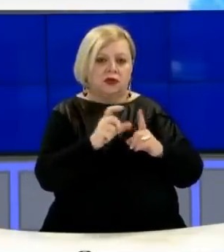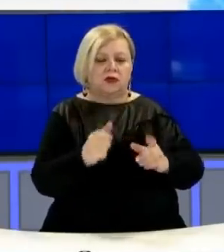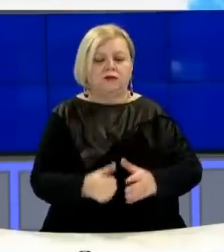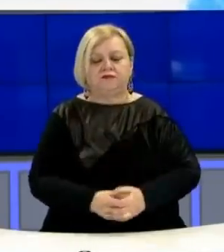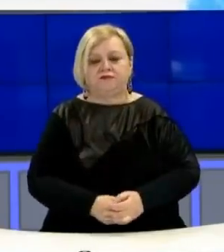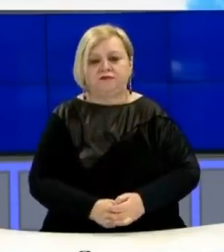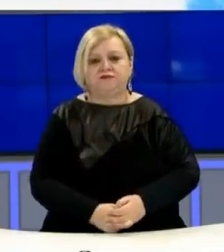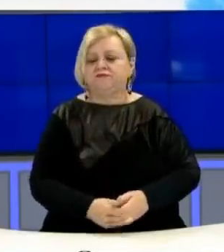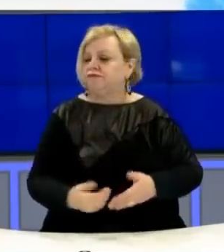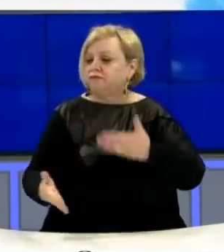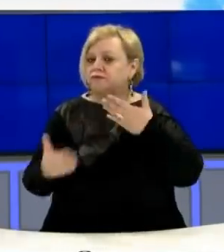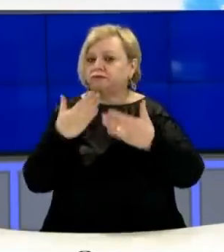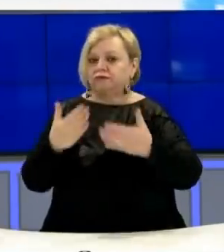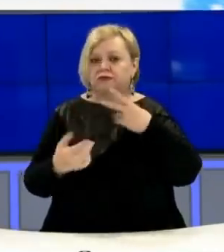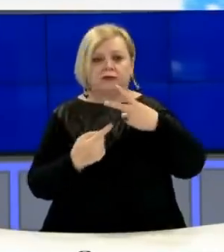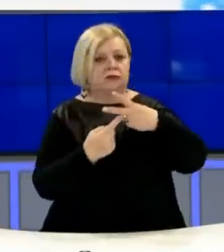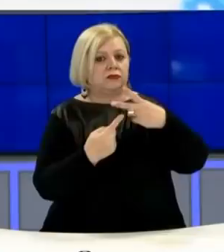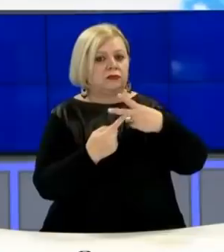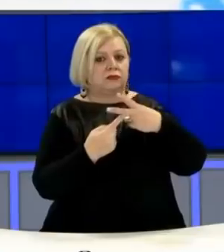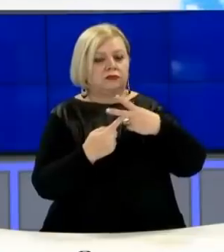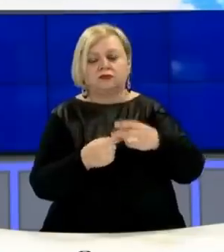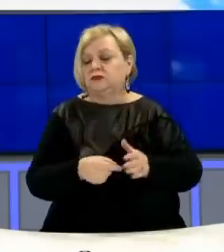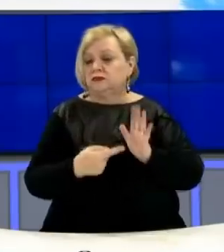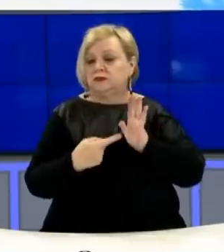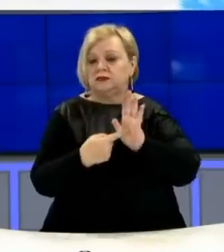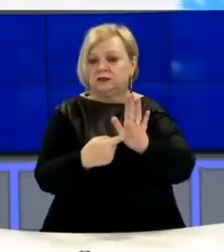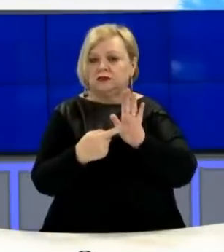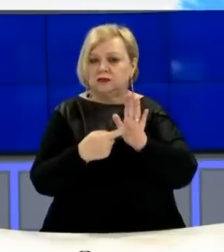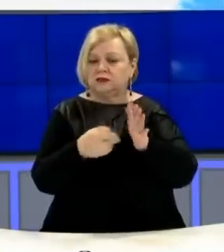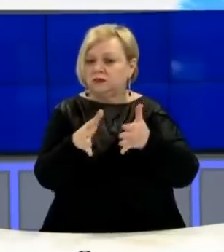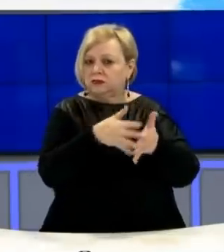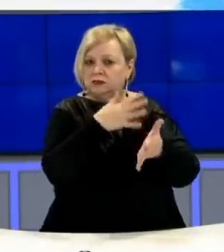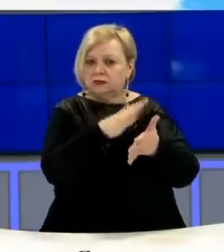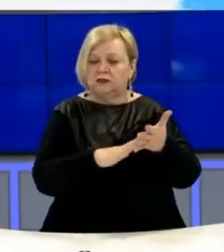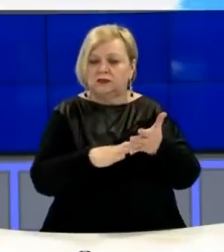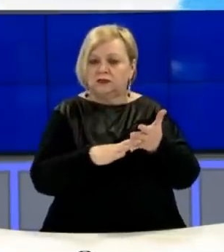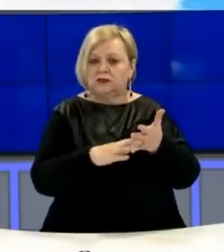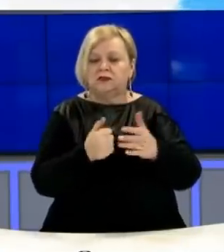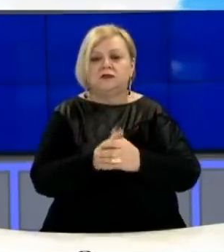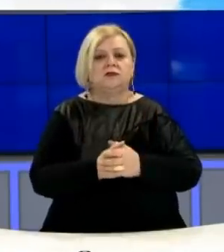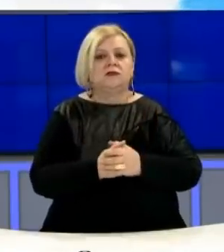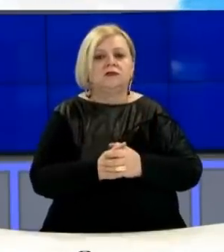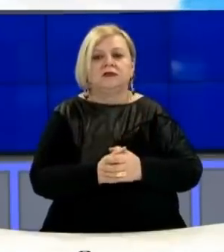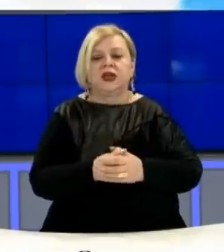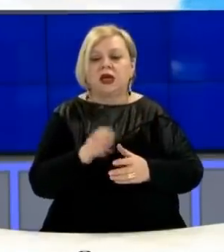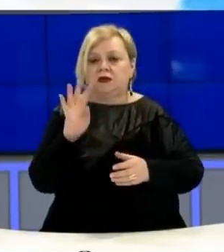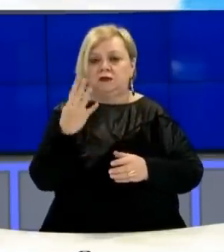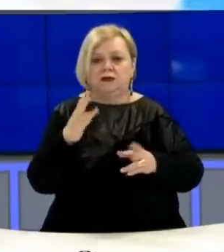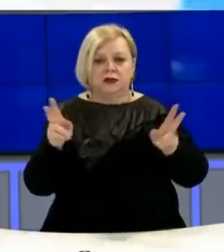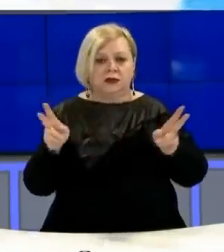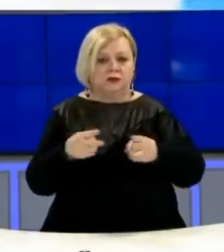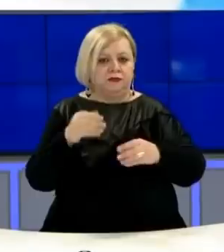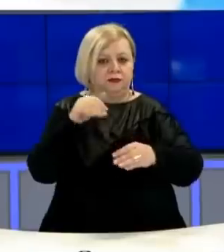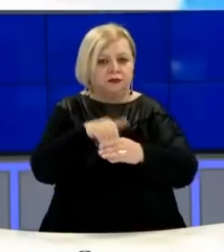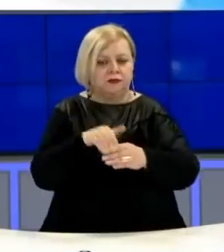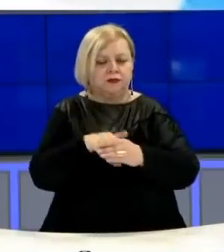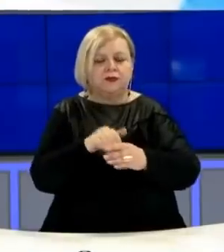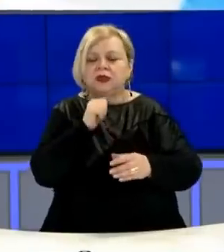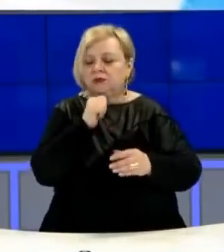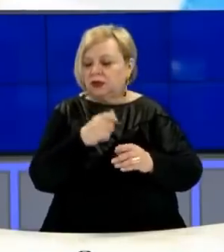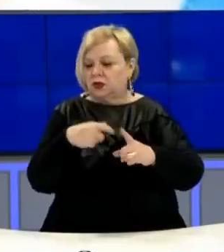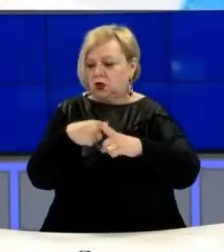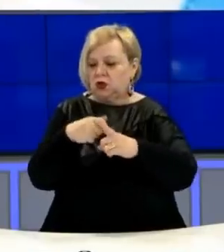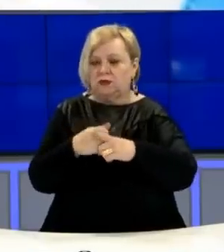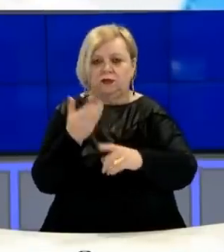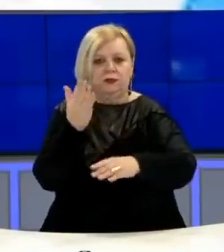Në konferencën për media në të cilën është shpalosur plani i demokracis në Veprim për zgjevjet e 14 shkurtit, Ismet Kryeziu